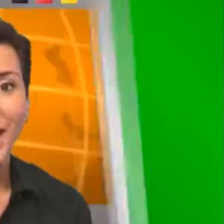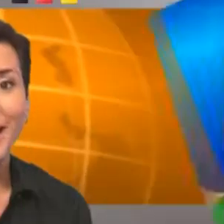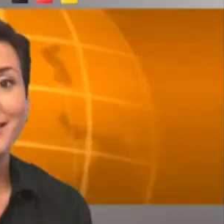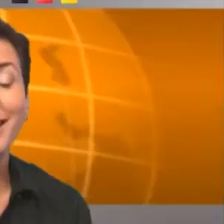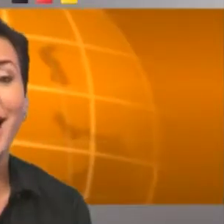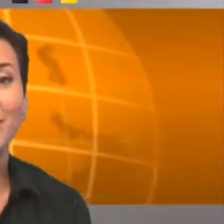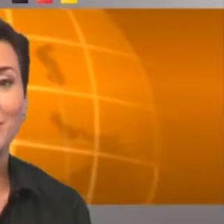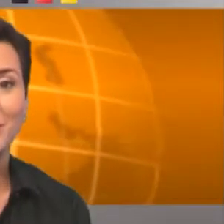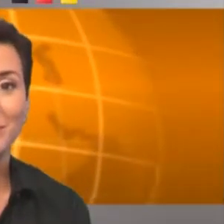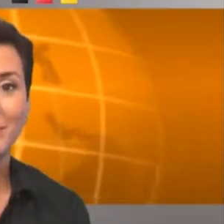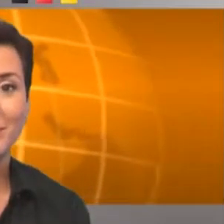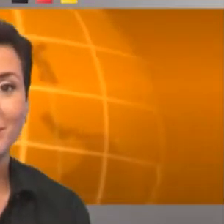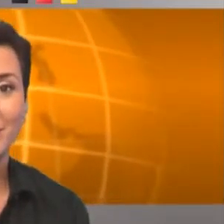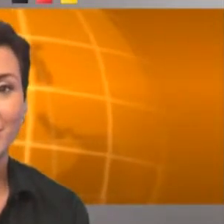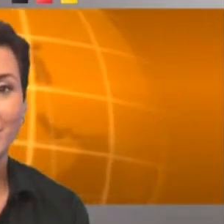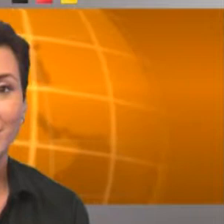Tra